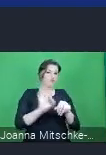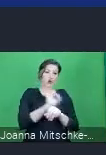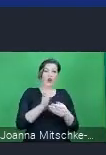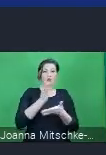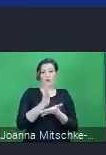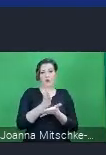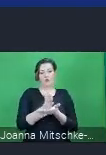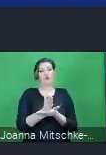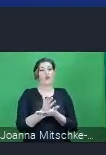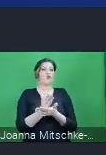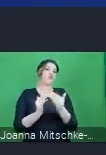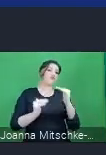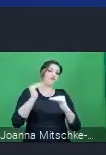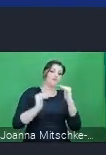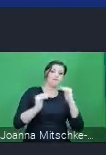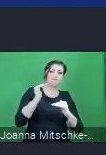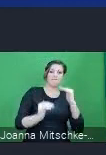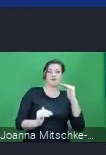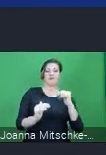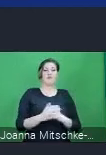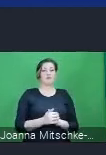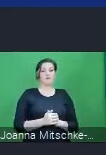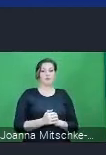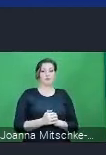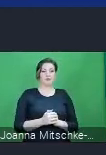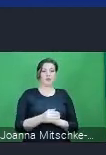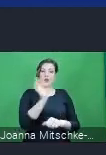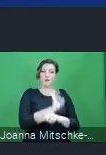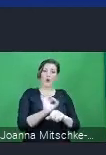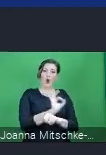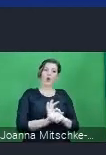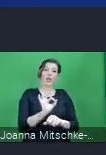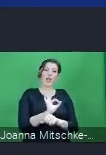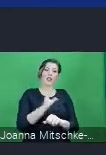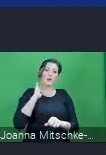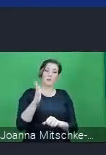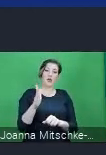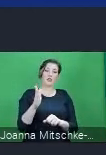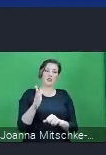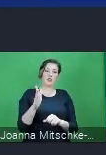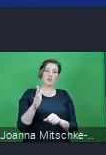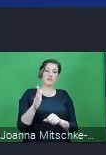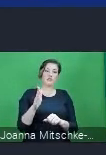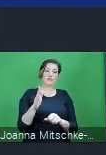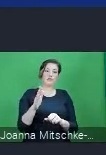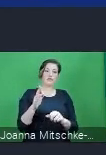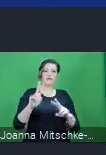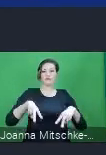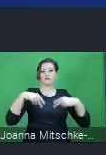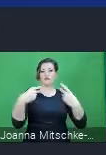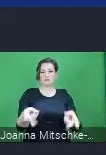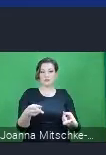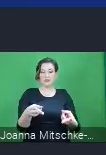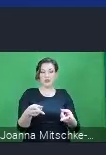różnych właśnie szczeblach. Projekt będzie, tak jak już wspominałam, realizowany w GUM, przede wszystkim